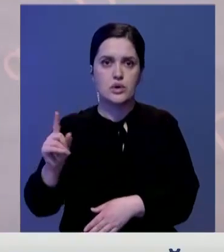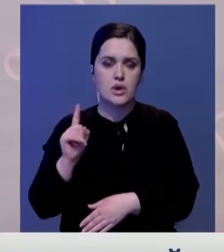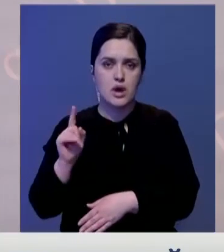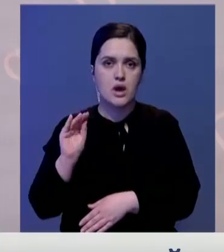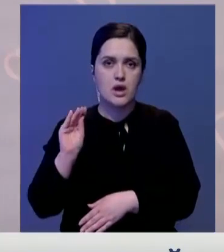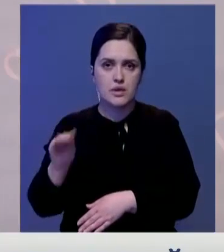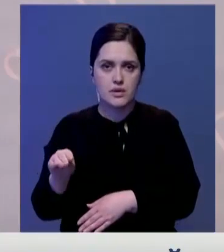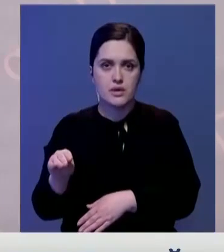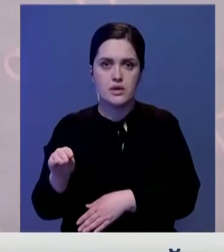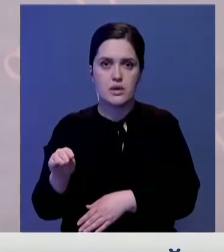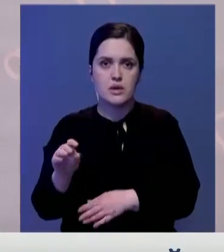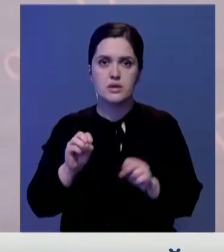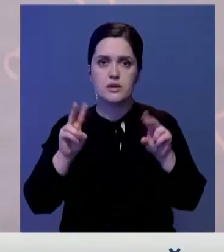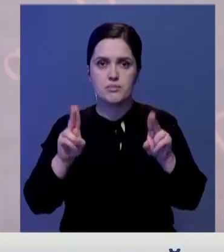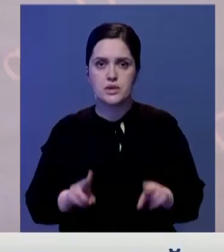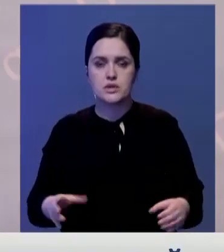бойцов спецподразделения.